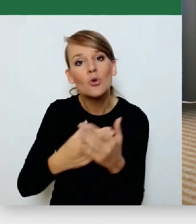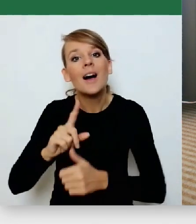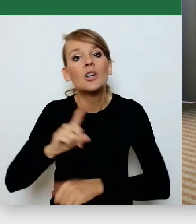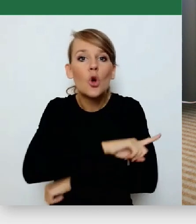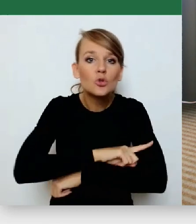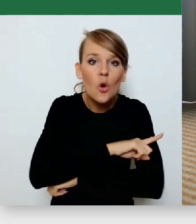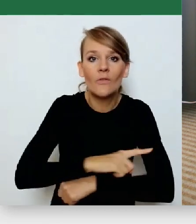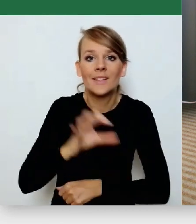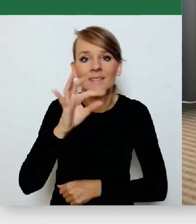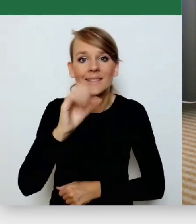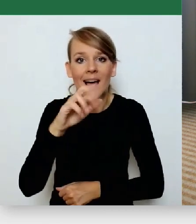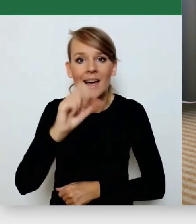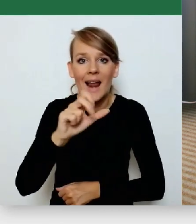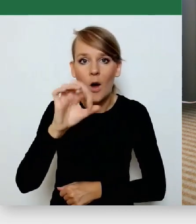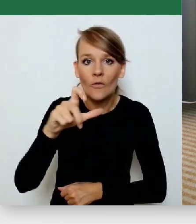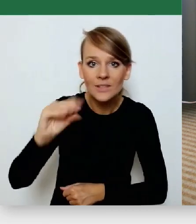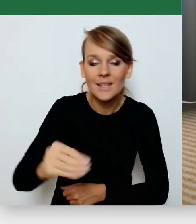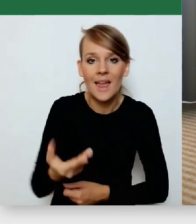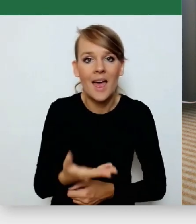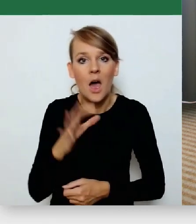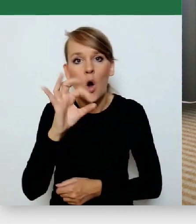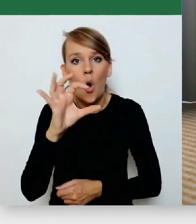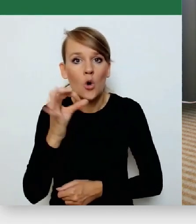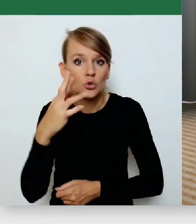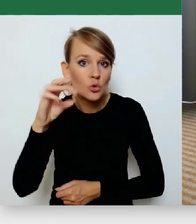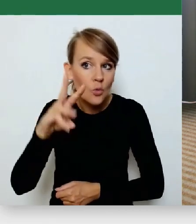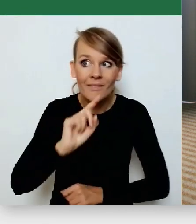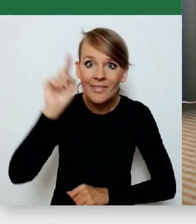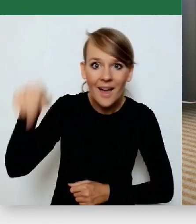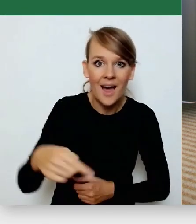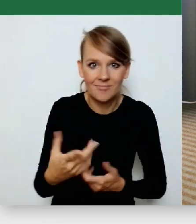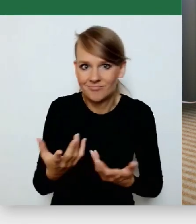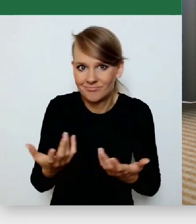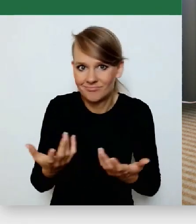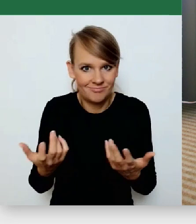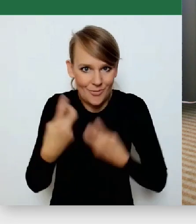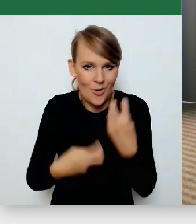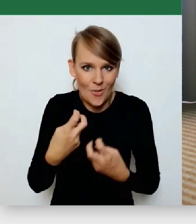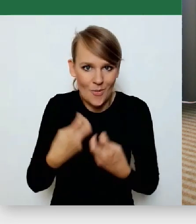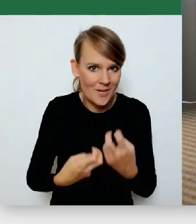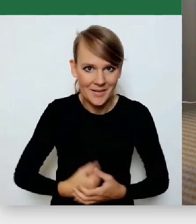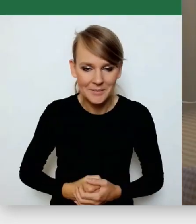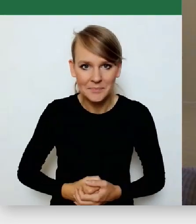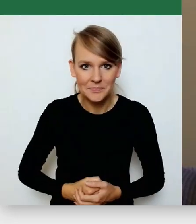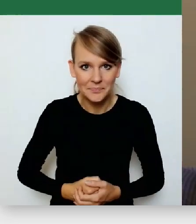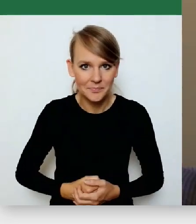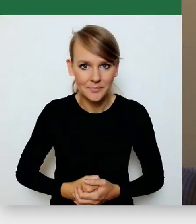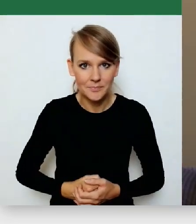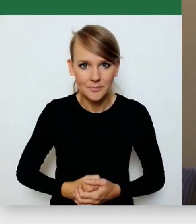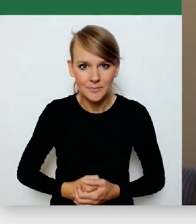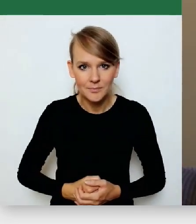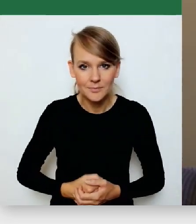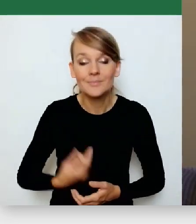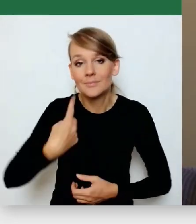Strachowic, do Ostrowa może być jakiś kłopot, bo nie ma węglarek i tak dalej i tak dalej. Wobec tego my też